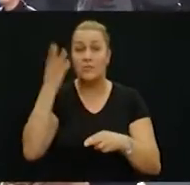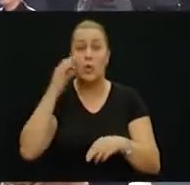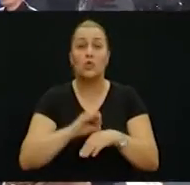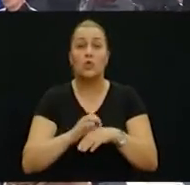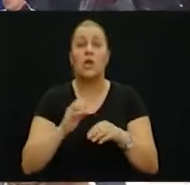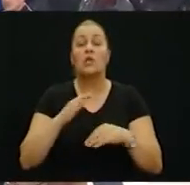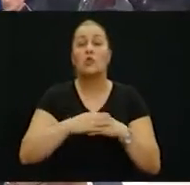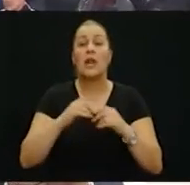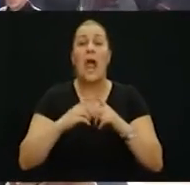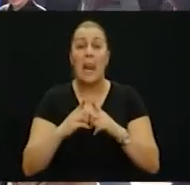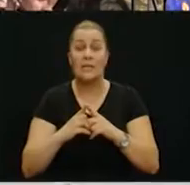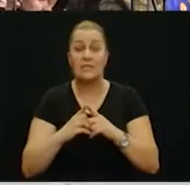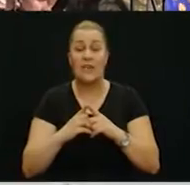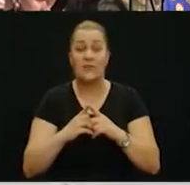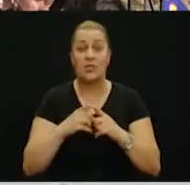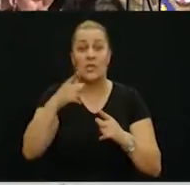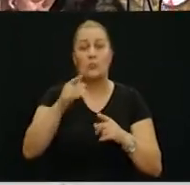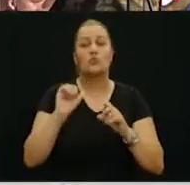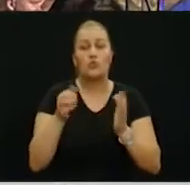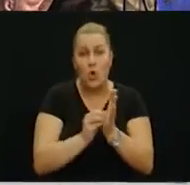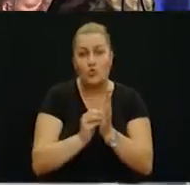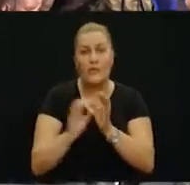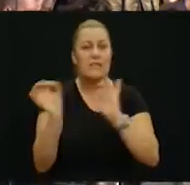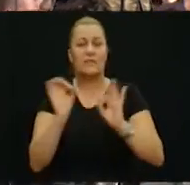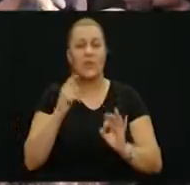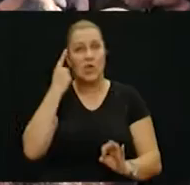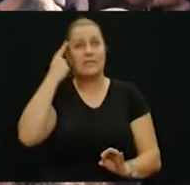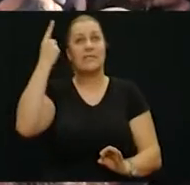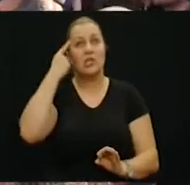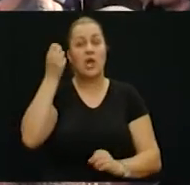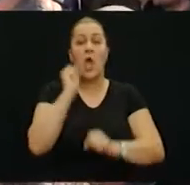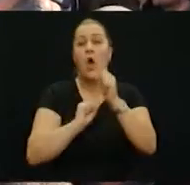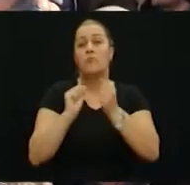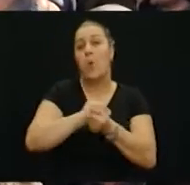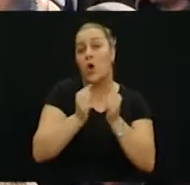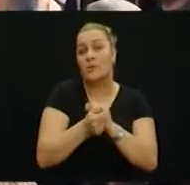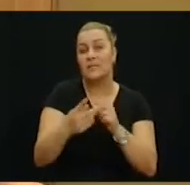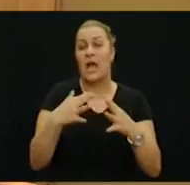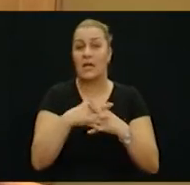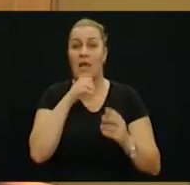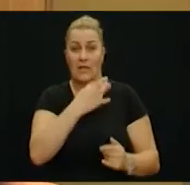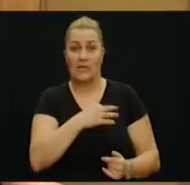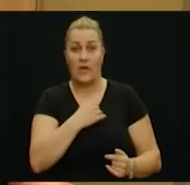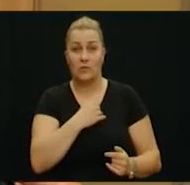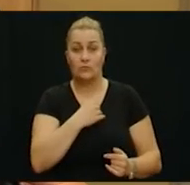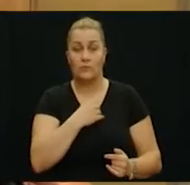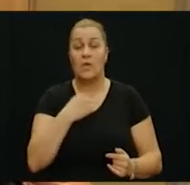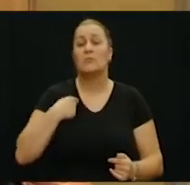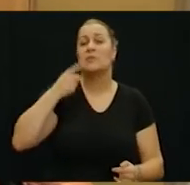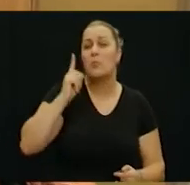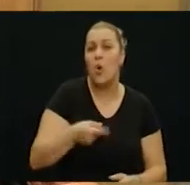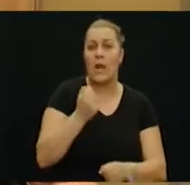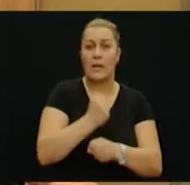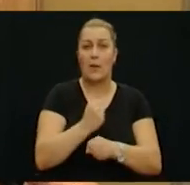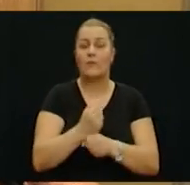bolnici je bio i doktor Zoran Aleksijević, kome su još svjeća sjećana na te teške dane borbe za grad kao i za Hrvatsku. Morali smo napraviti ono što je